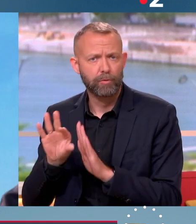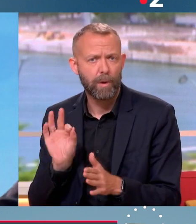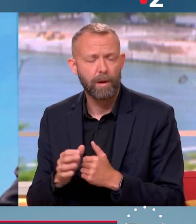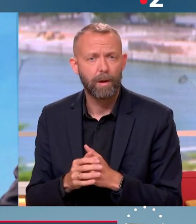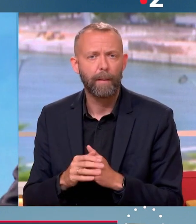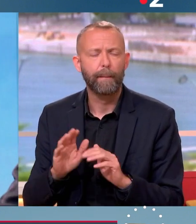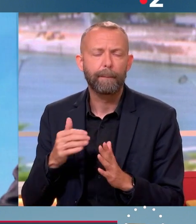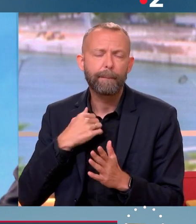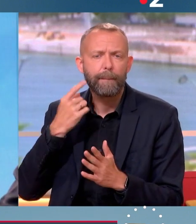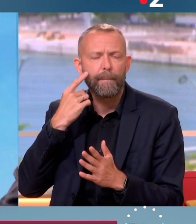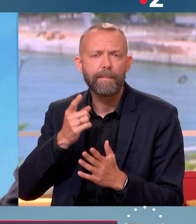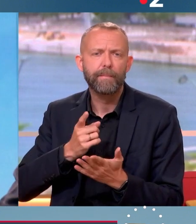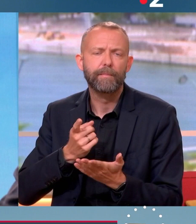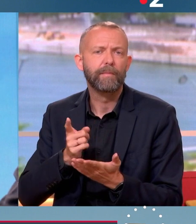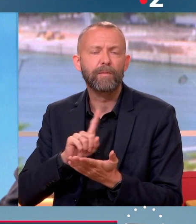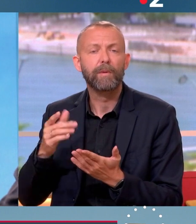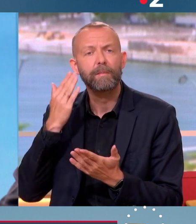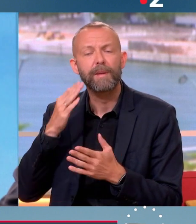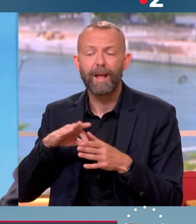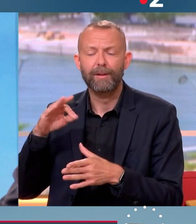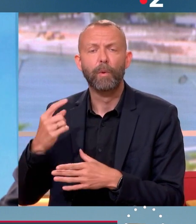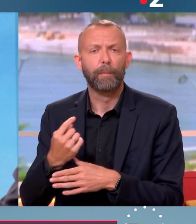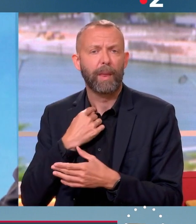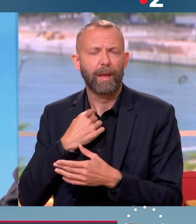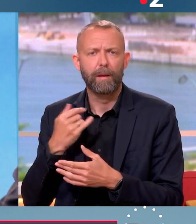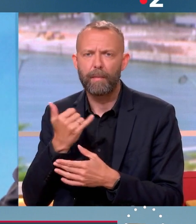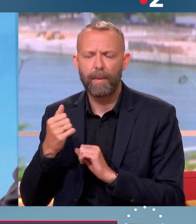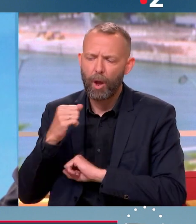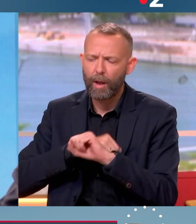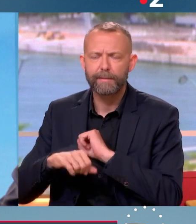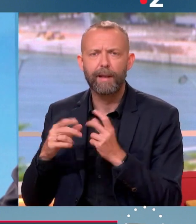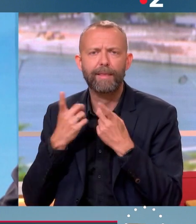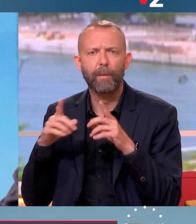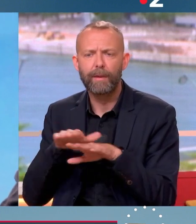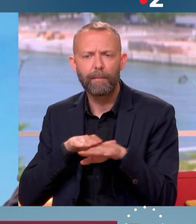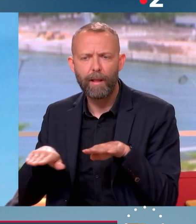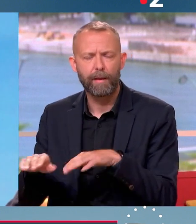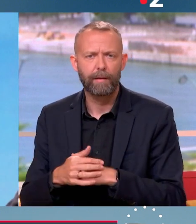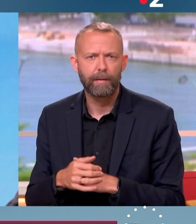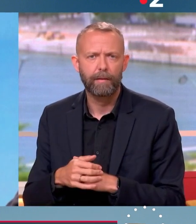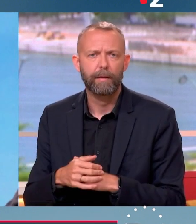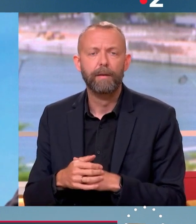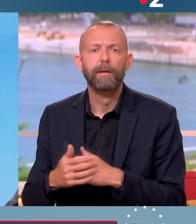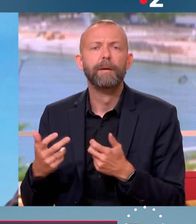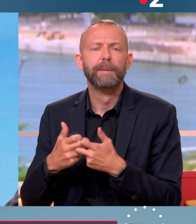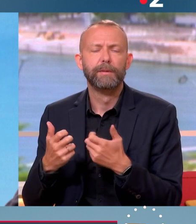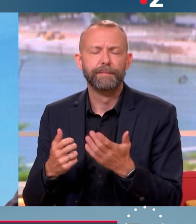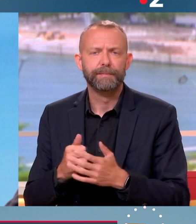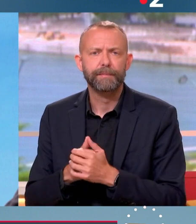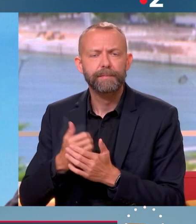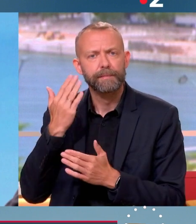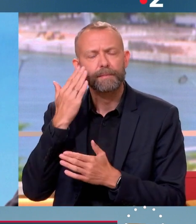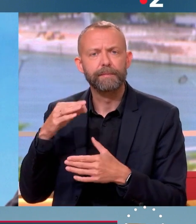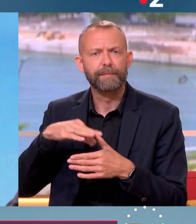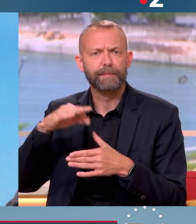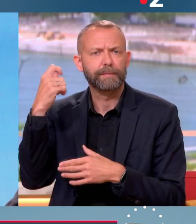Moi, je pense qu'il ne faut pas, quand on perd une élection, essayer d'organiser une démocratie parallèle. C'est-à que quand on perd